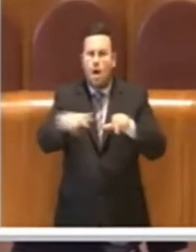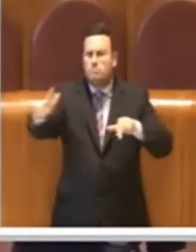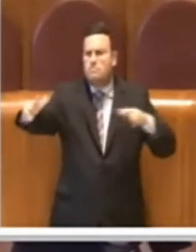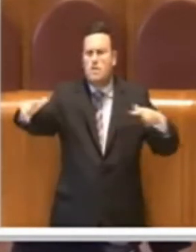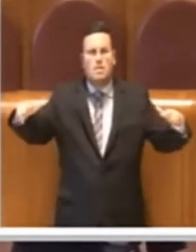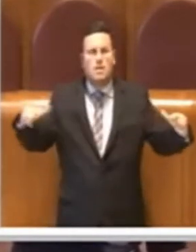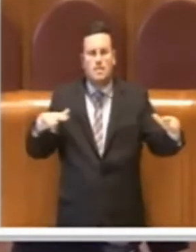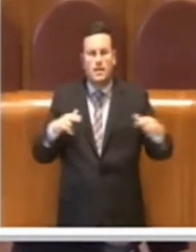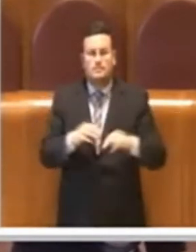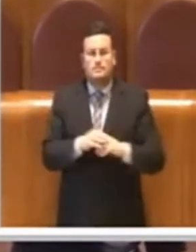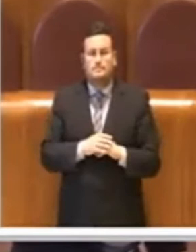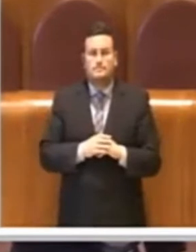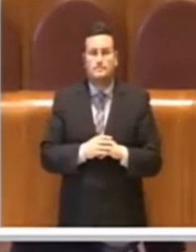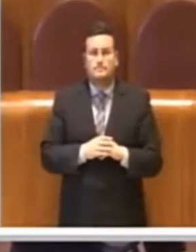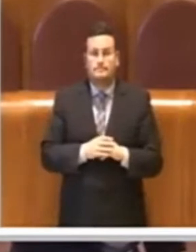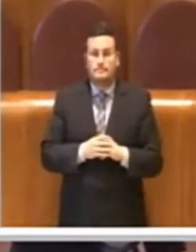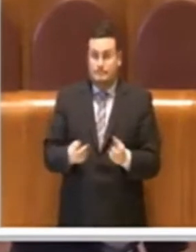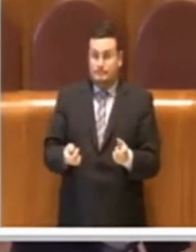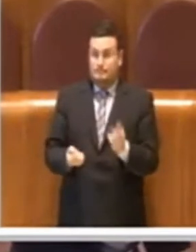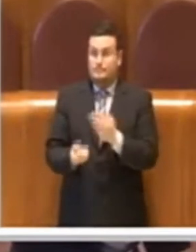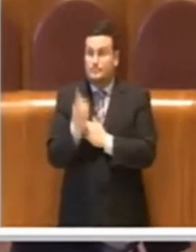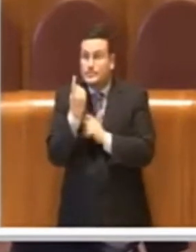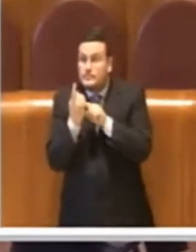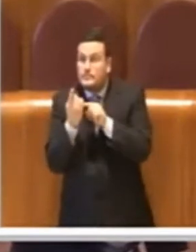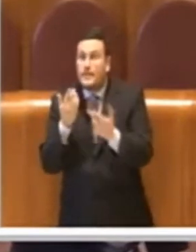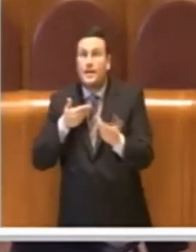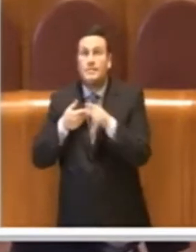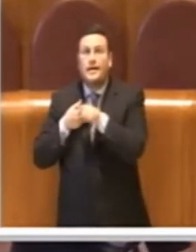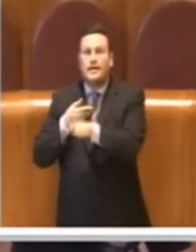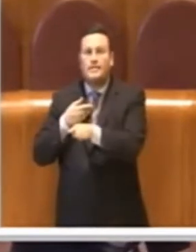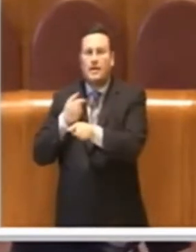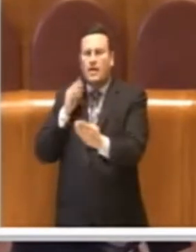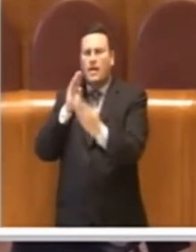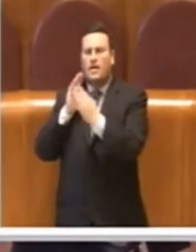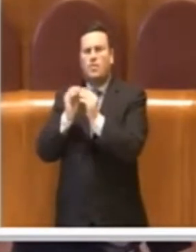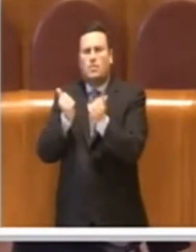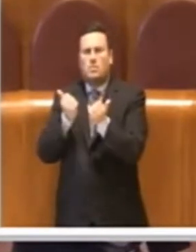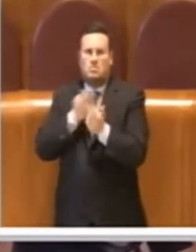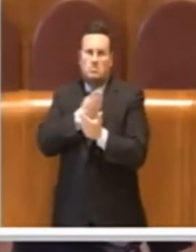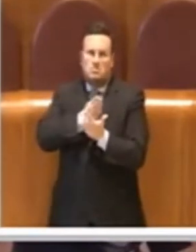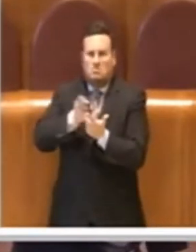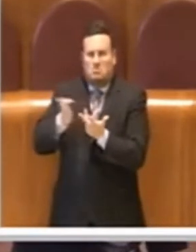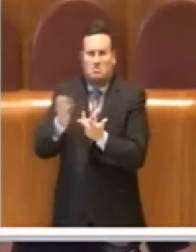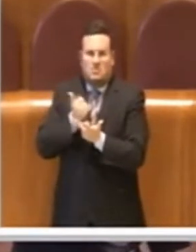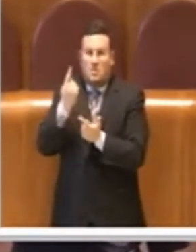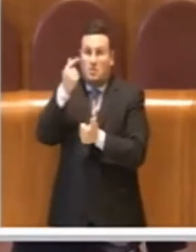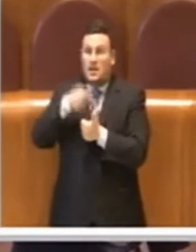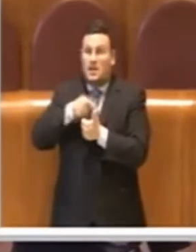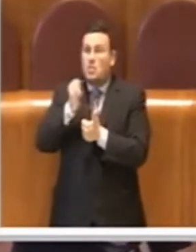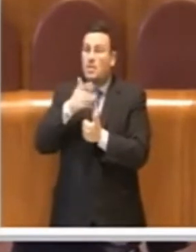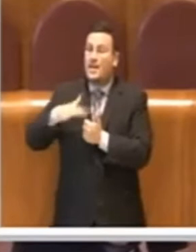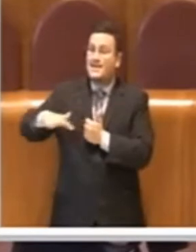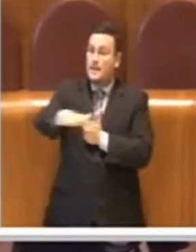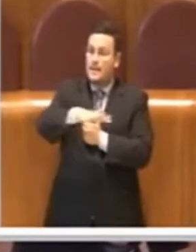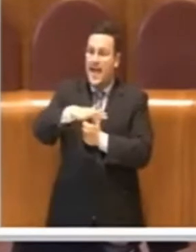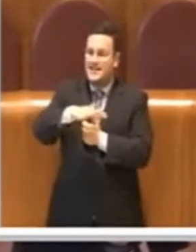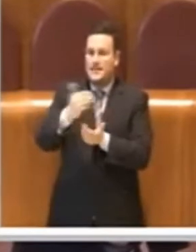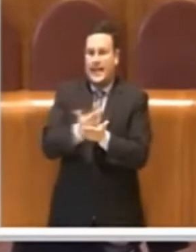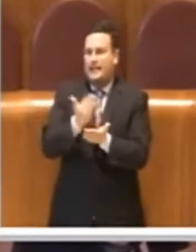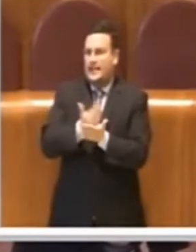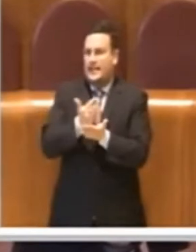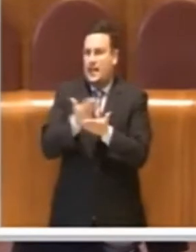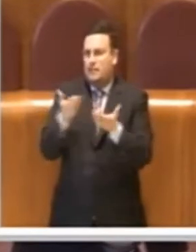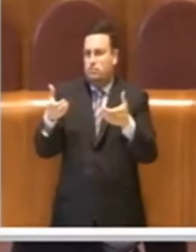Chiaramente per rispondere a questa, che è un'emergenza, possiamo intervenire in vari modi. Uno è quello della riduzione dello spazio per le automobili. Lo abbiamo